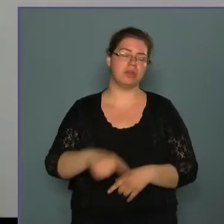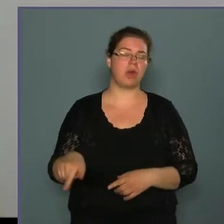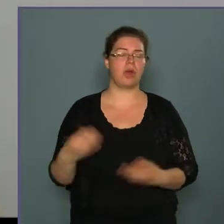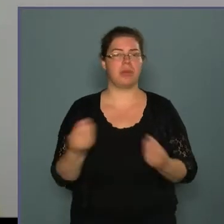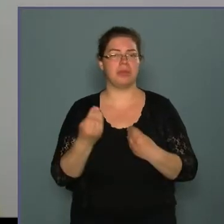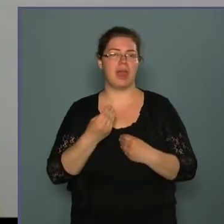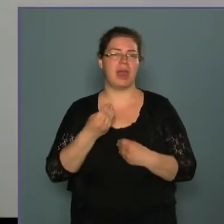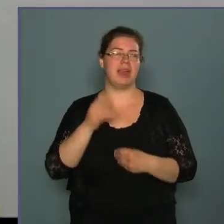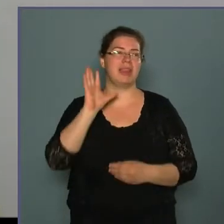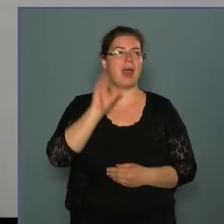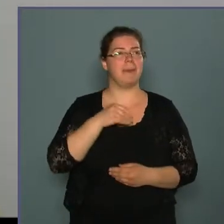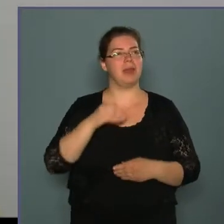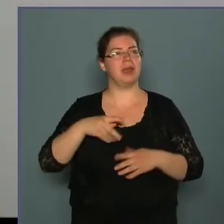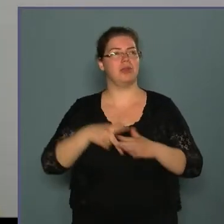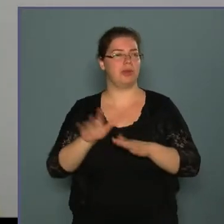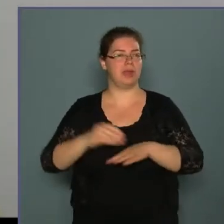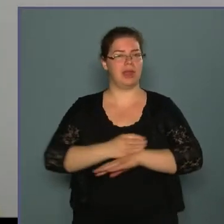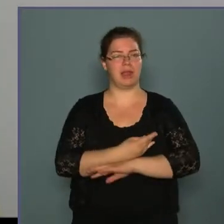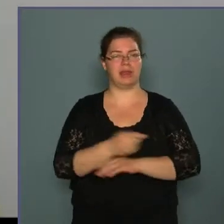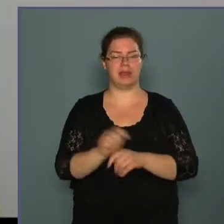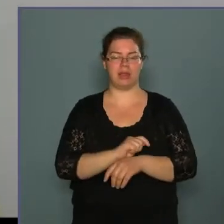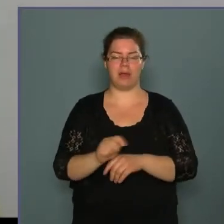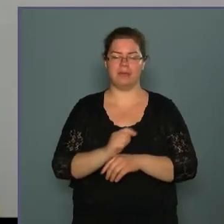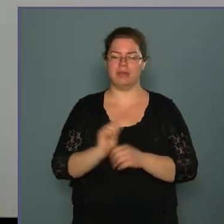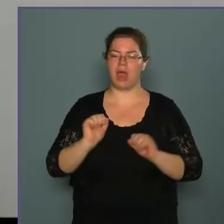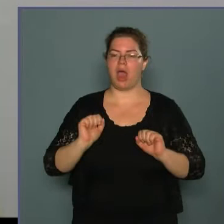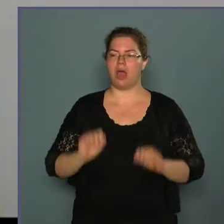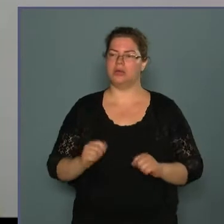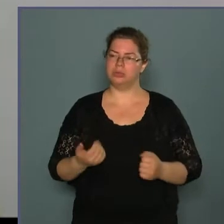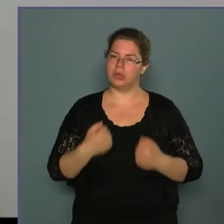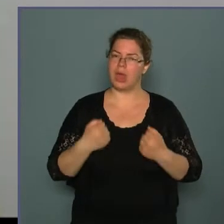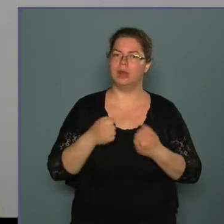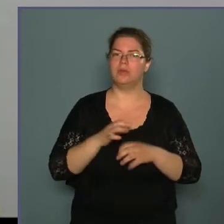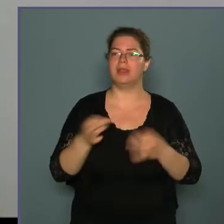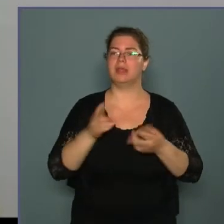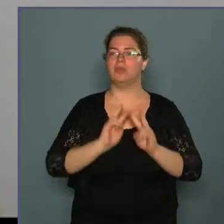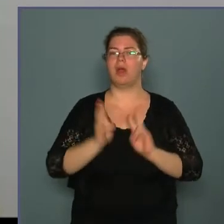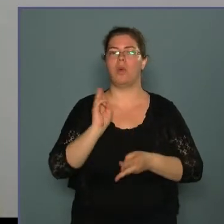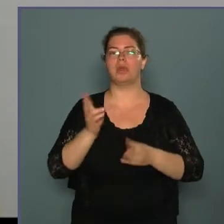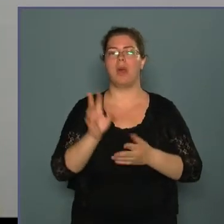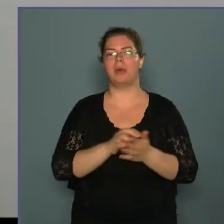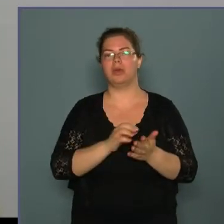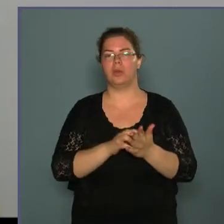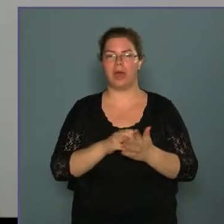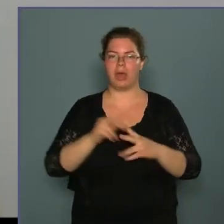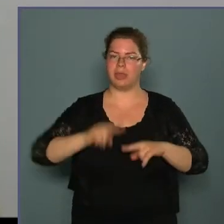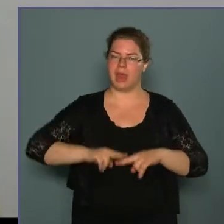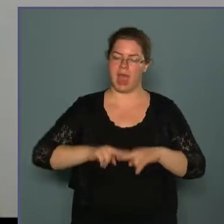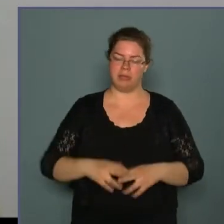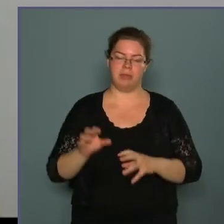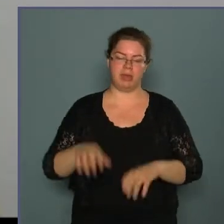az emberek közérzetét javítja. Most komoly erőfeszítést teszünk azért, hogy a parkokat rendbe tegyük.